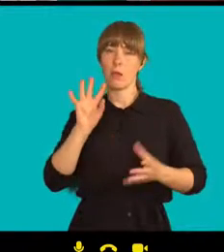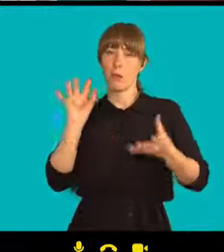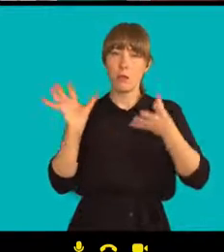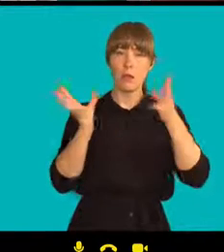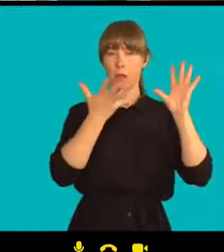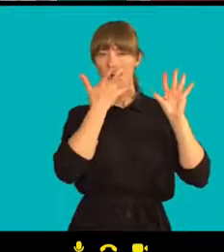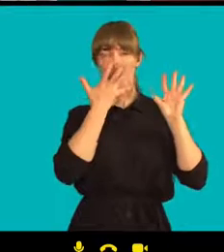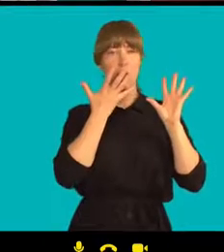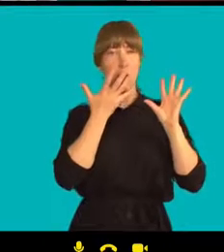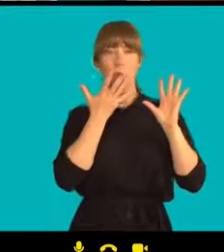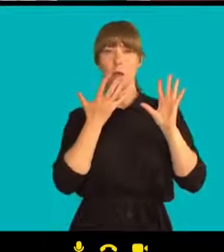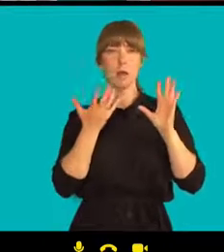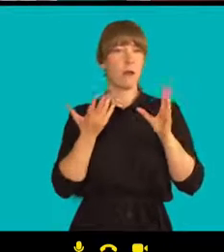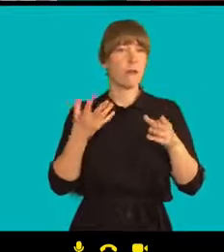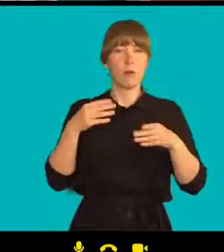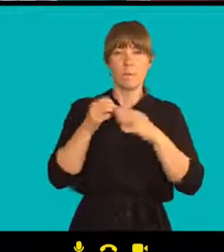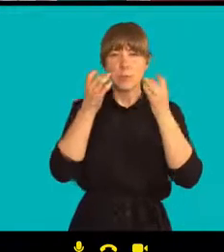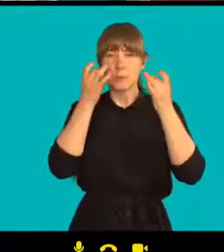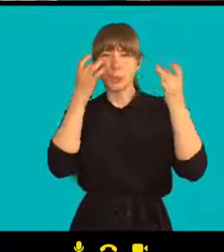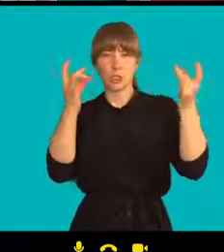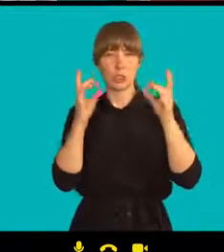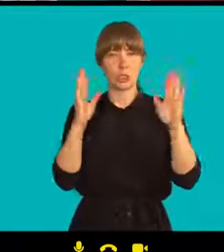Jako člověk byste měl upřímný sám k sobě?